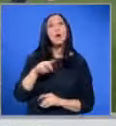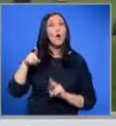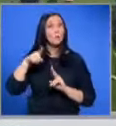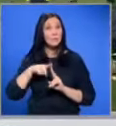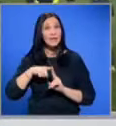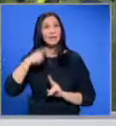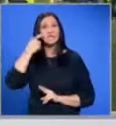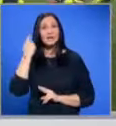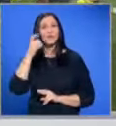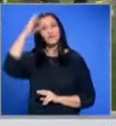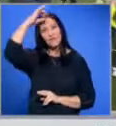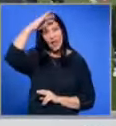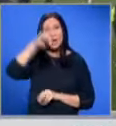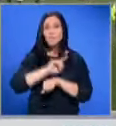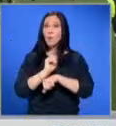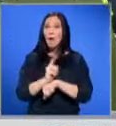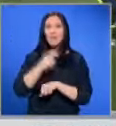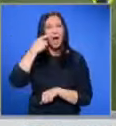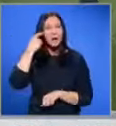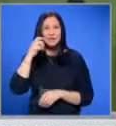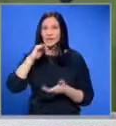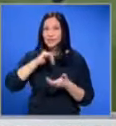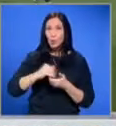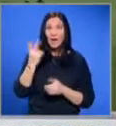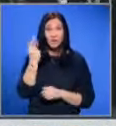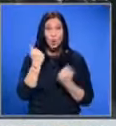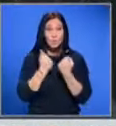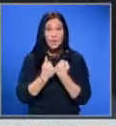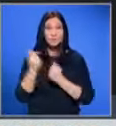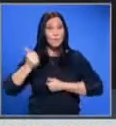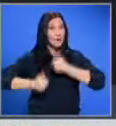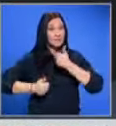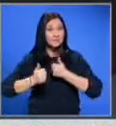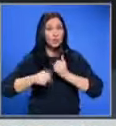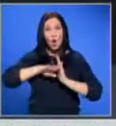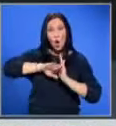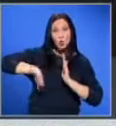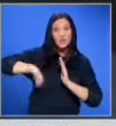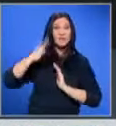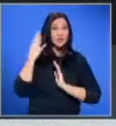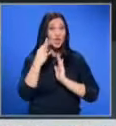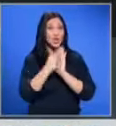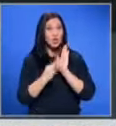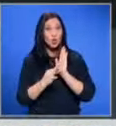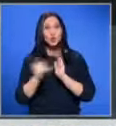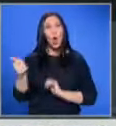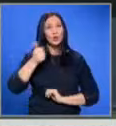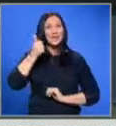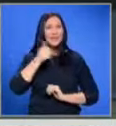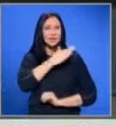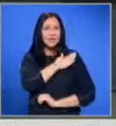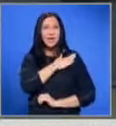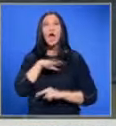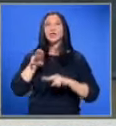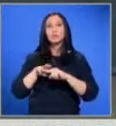от Пирин в Разград в неделя. В момента Разградският клуб е на второ място в първенството, изоставяйки на 4 точки от лидера ЦСК.